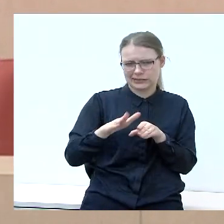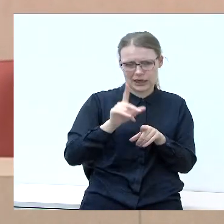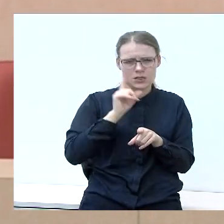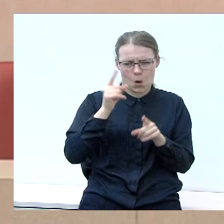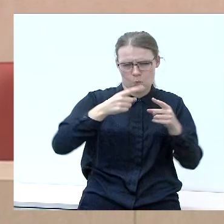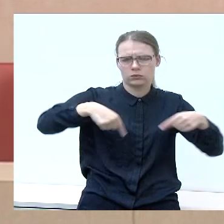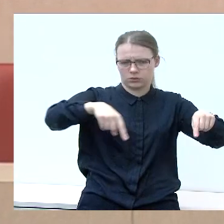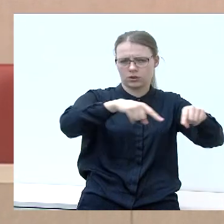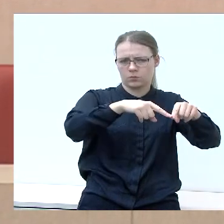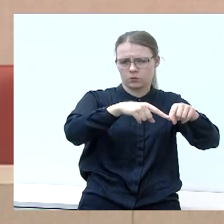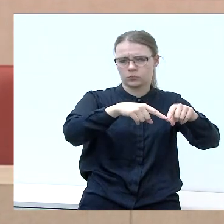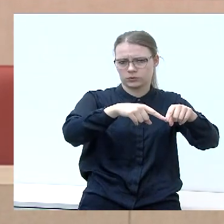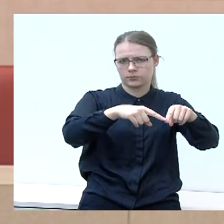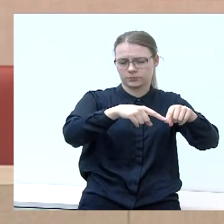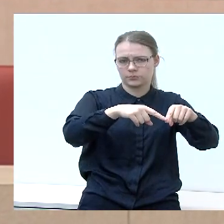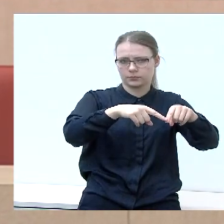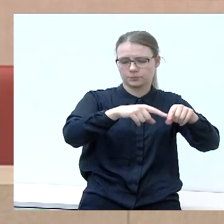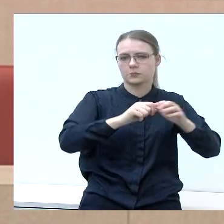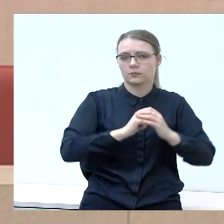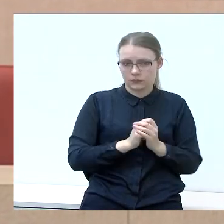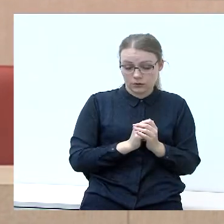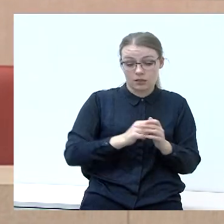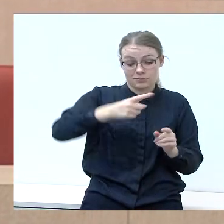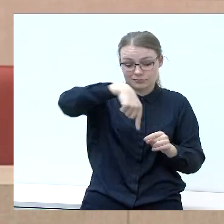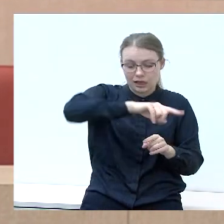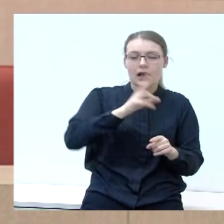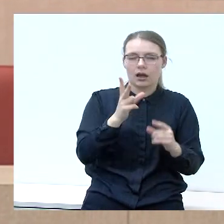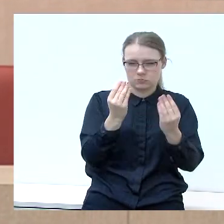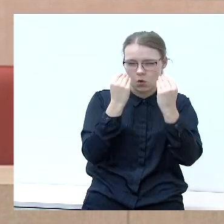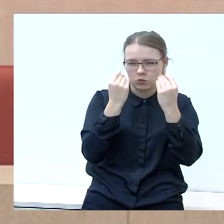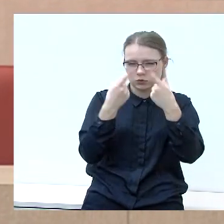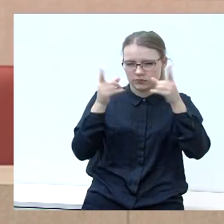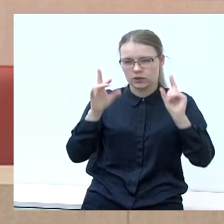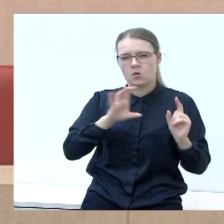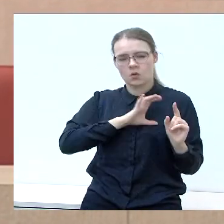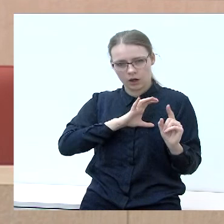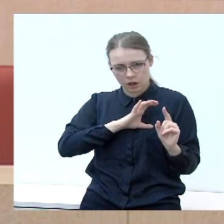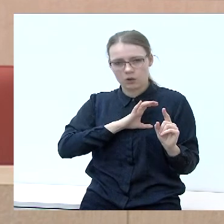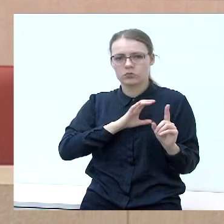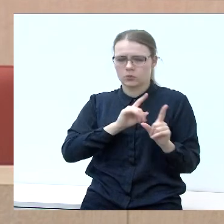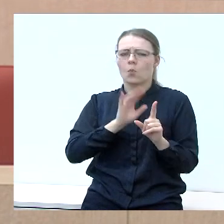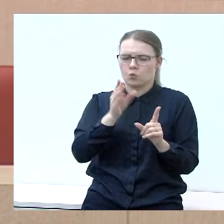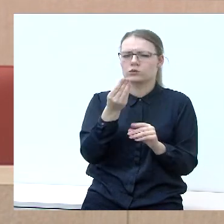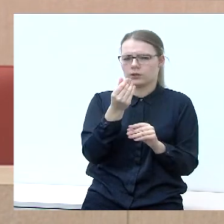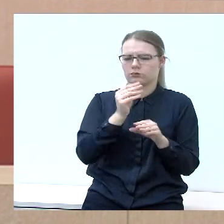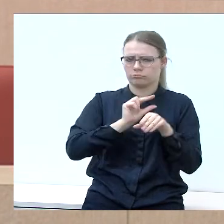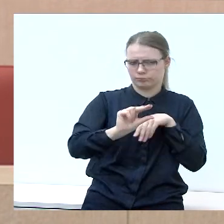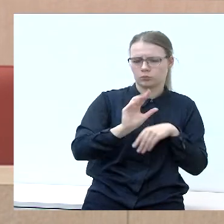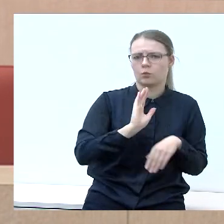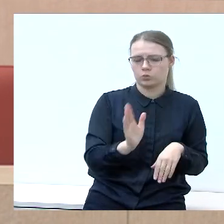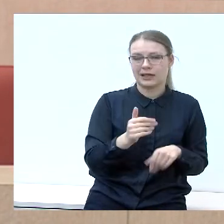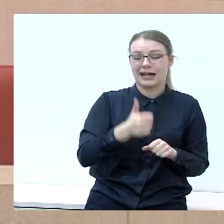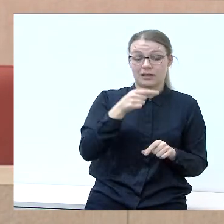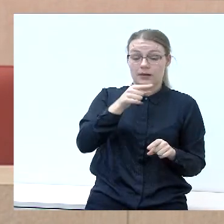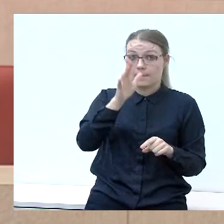besimokančiam aukštausiose mokykluose piniginės leišas, tam, kad jisai